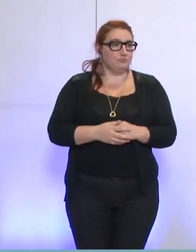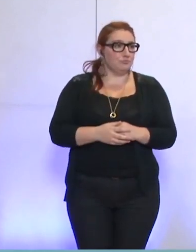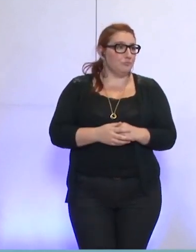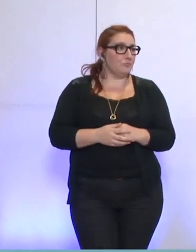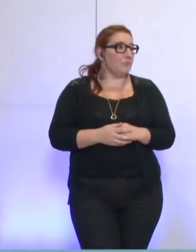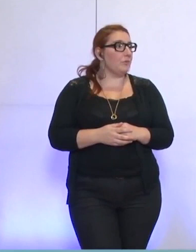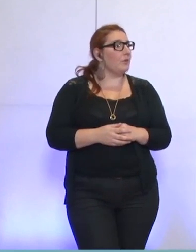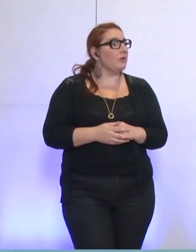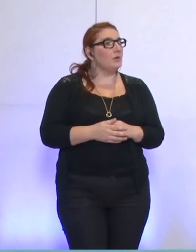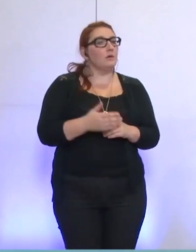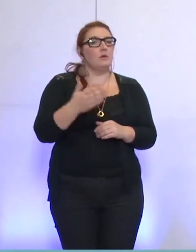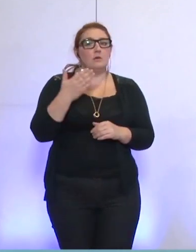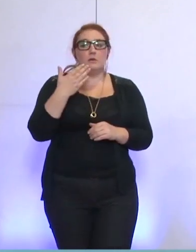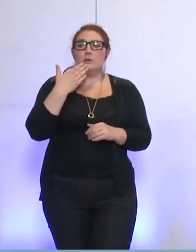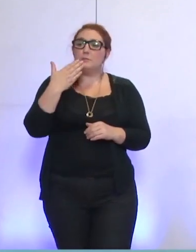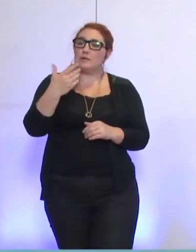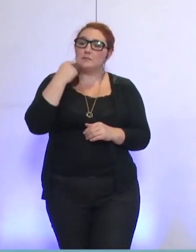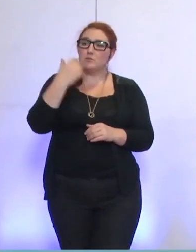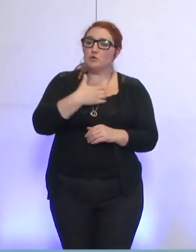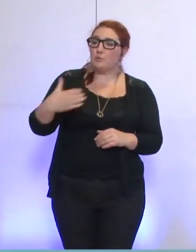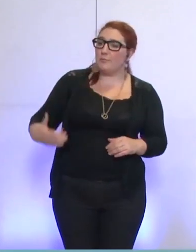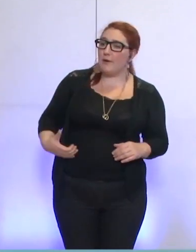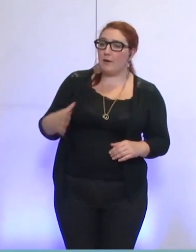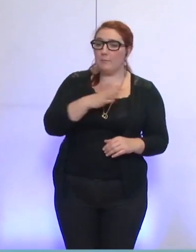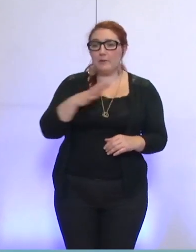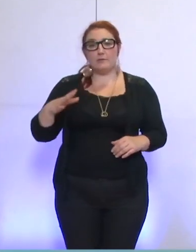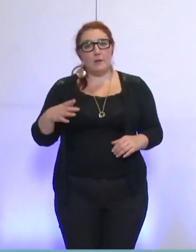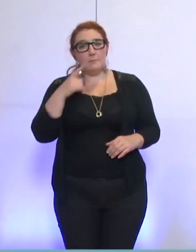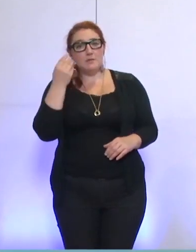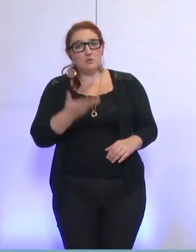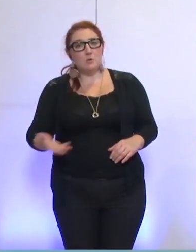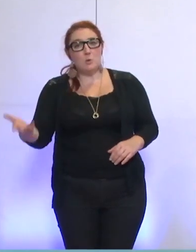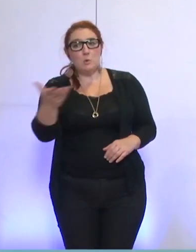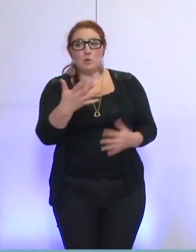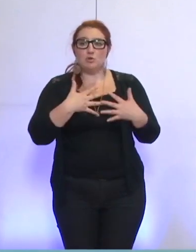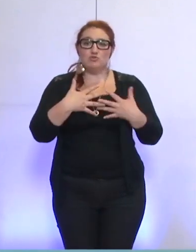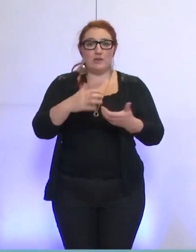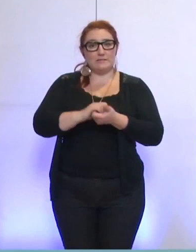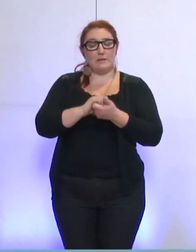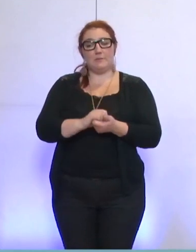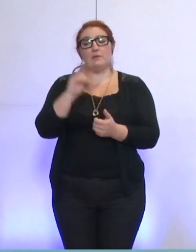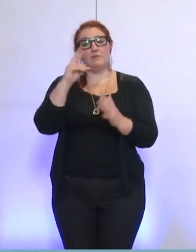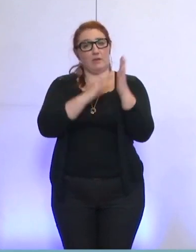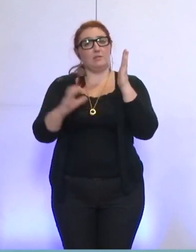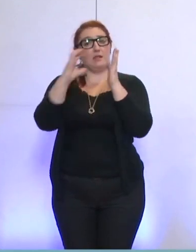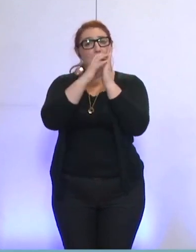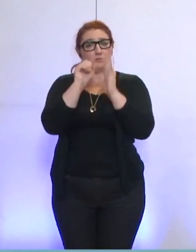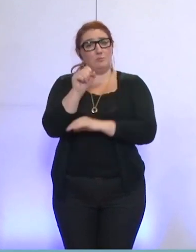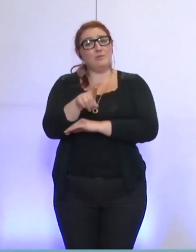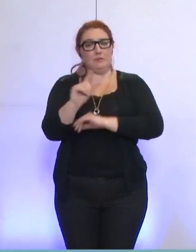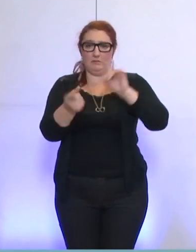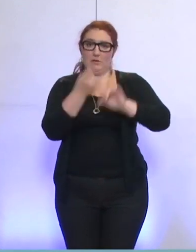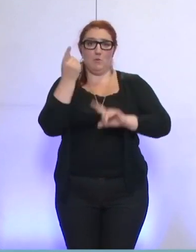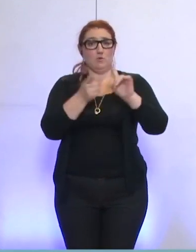Merci, le maire. Mesdames, messieurs et chers amis, cette délibération est importante car elle met en oeuvre l'un de nos